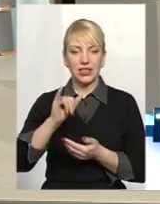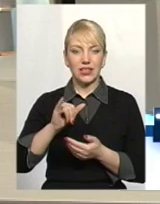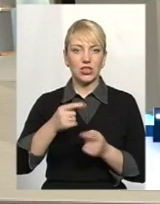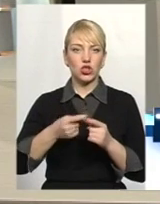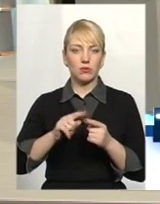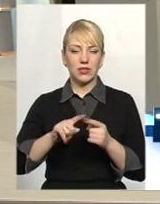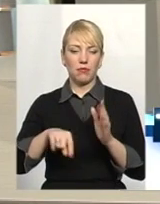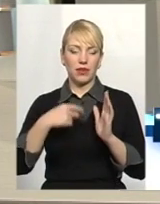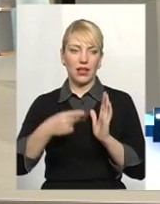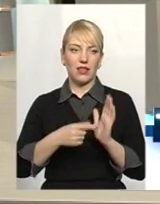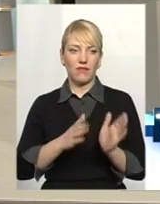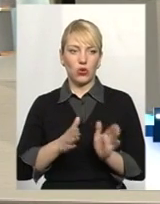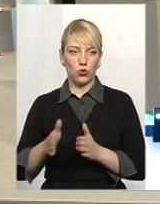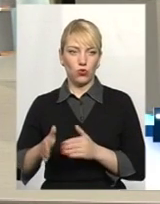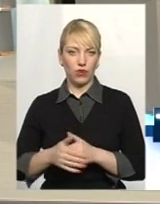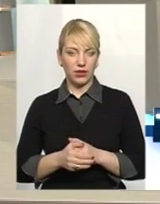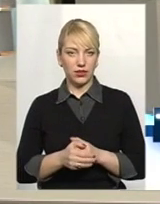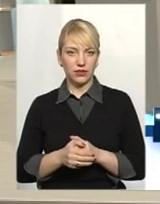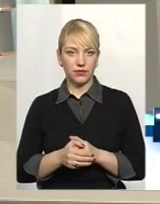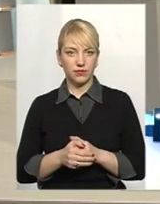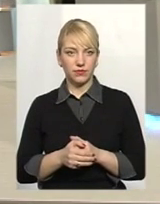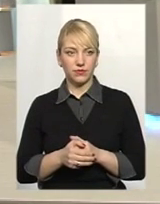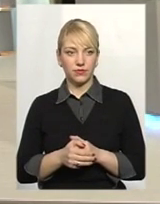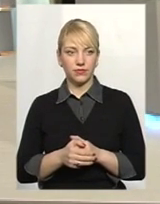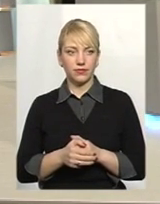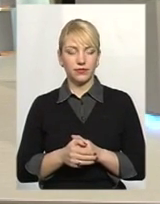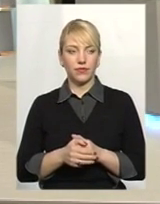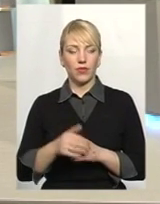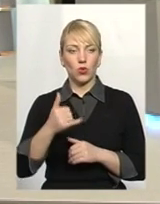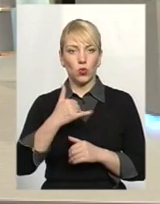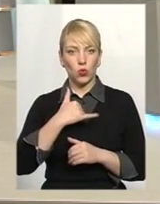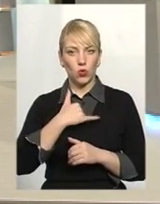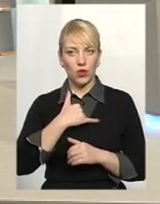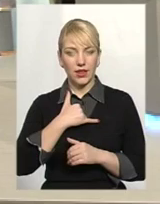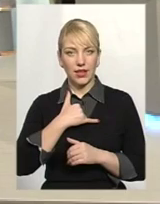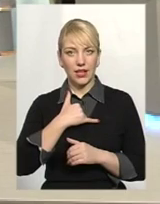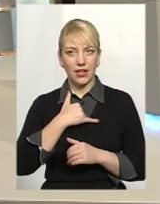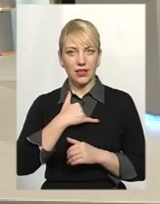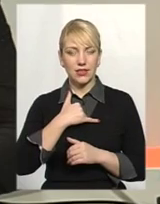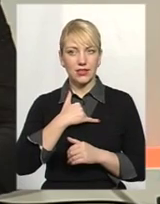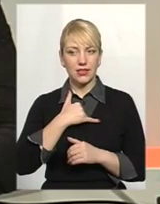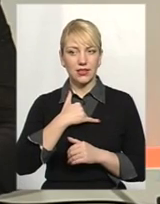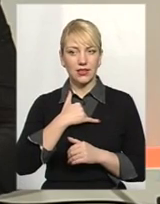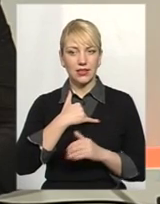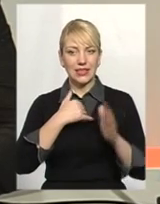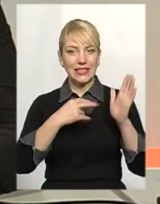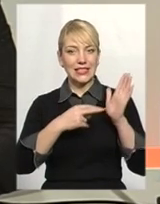питання вирегулювати. Дякую. У нас тим у під'їзді в будинку.